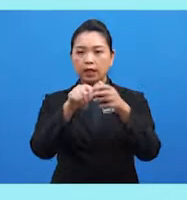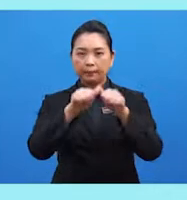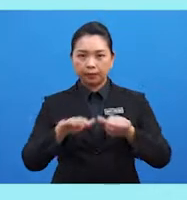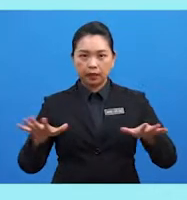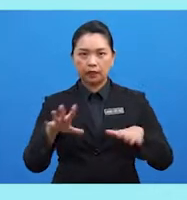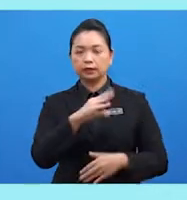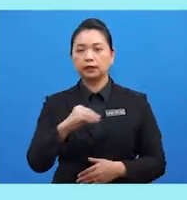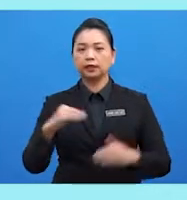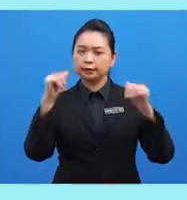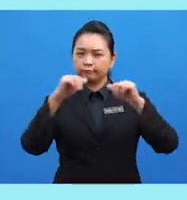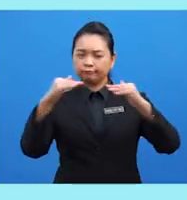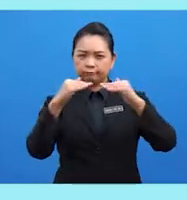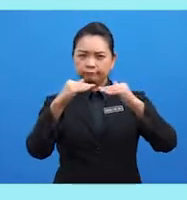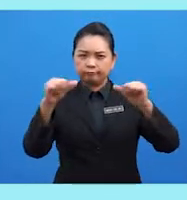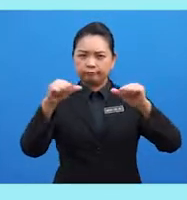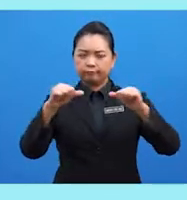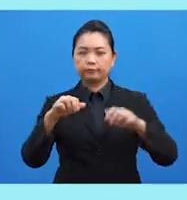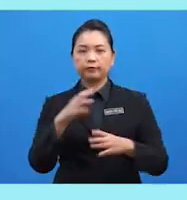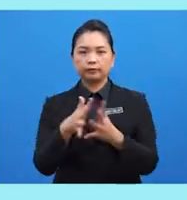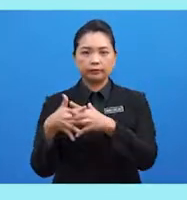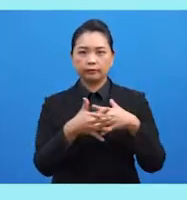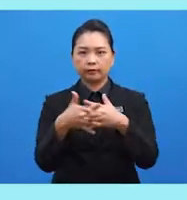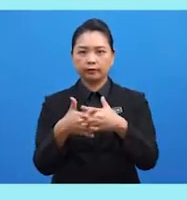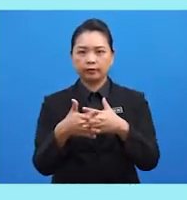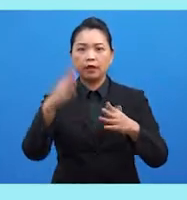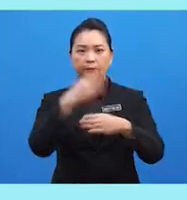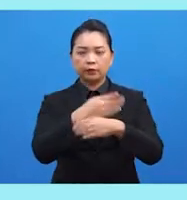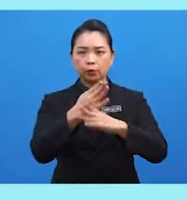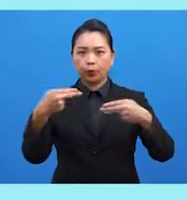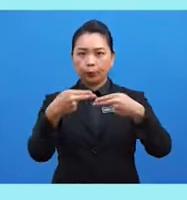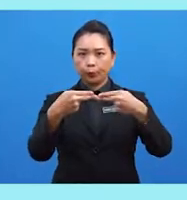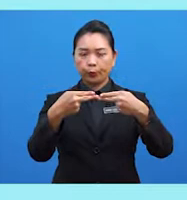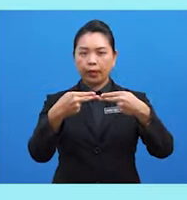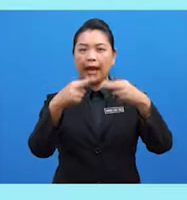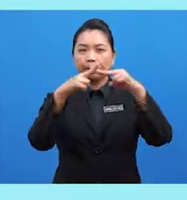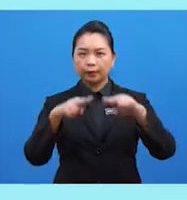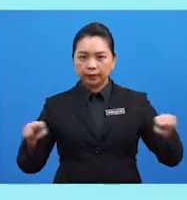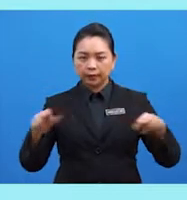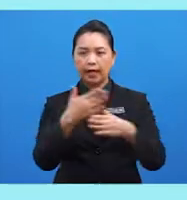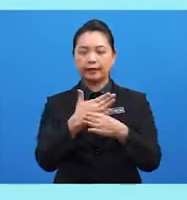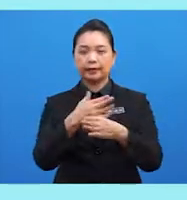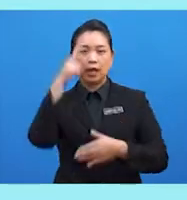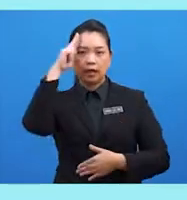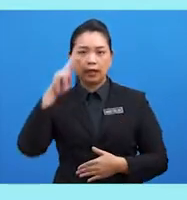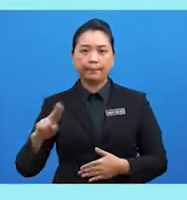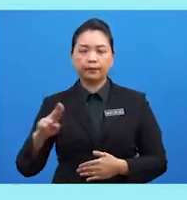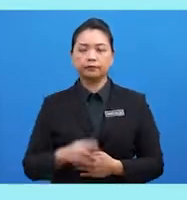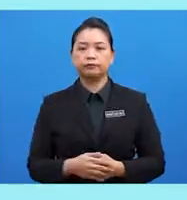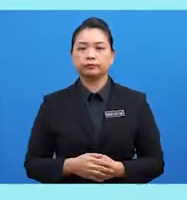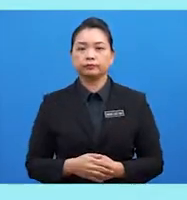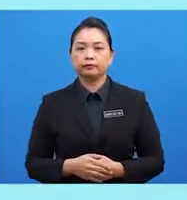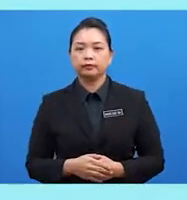keamanan dan keadilan antarabangsa. Membentuk hubungan harmoni antara agama